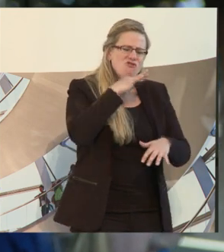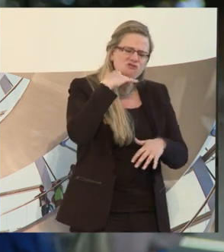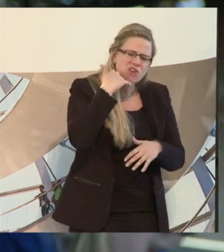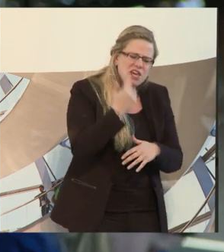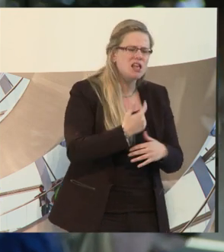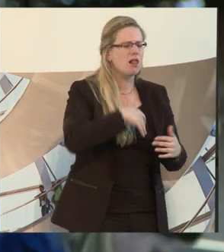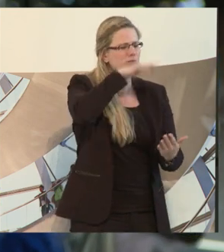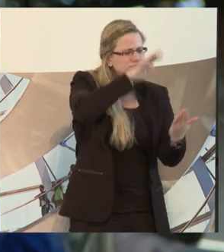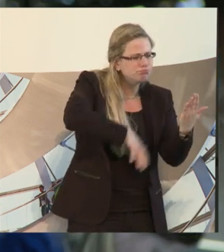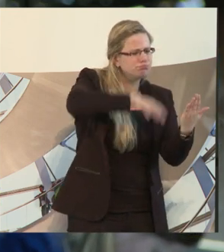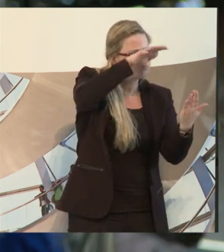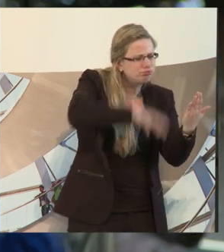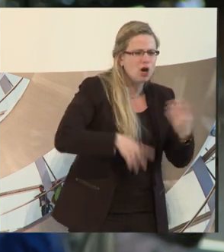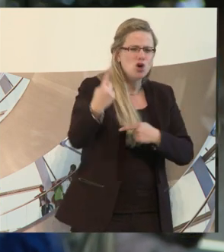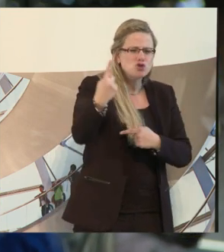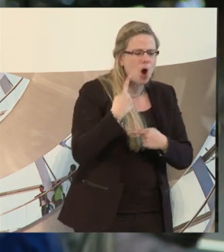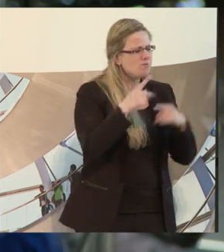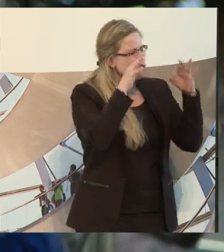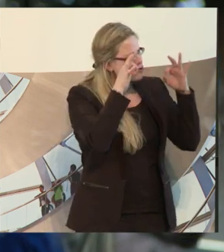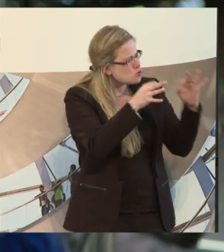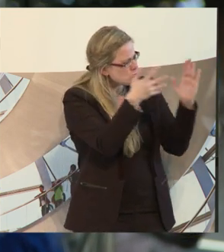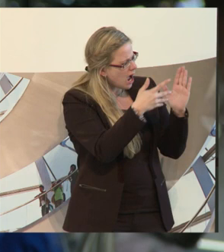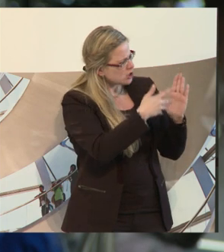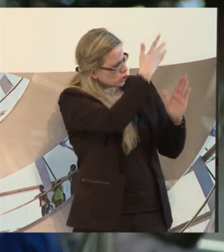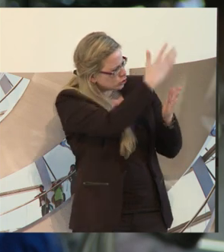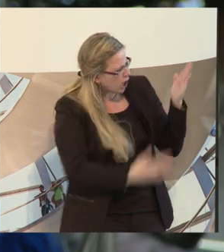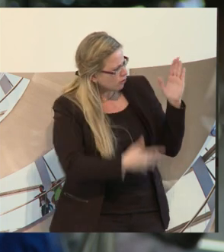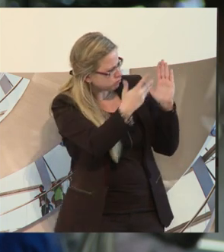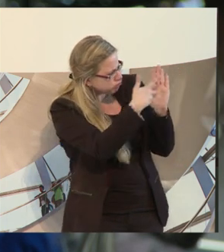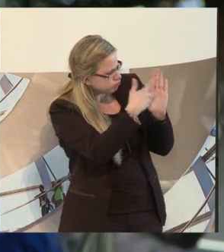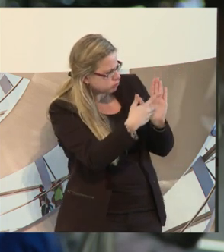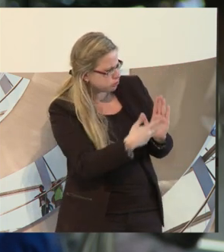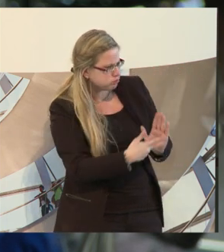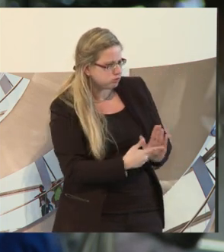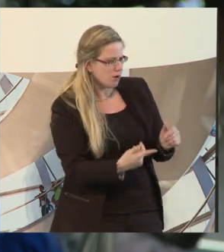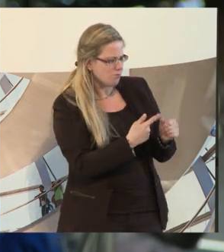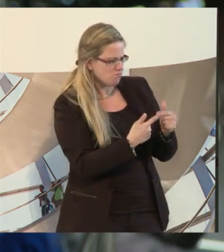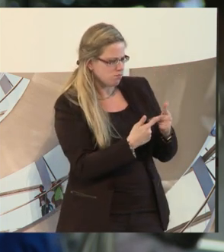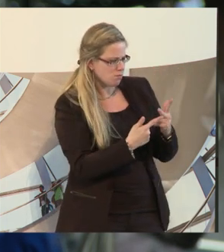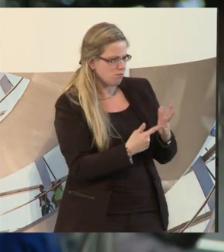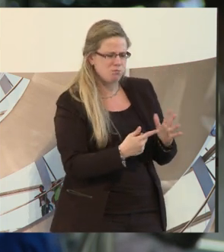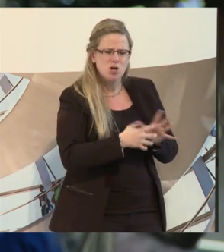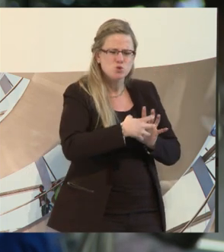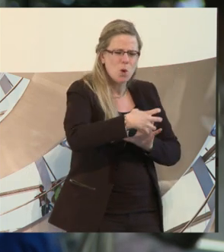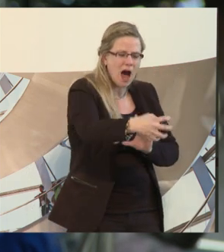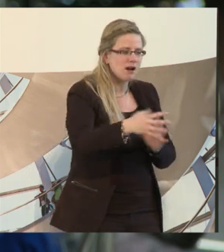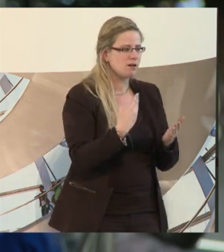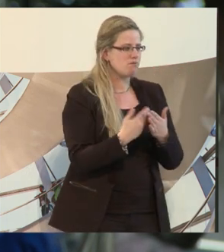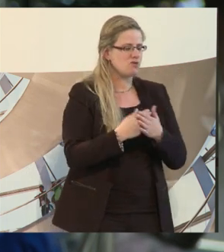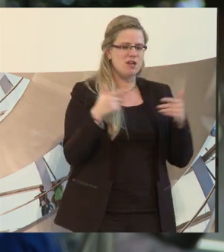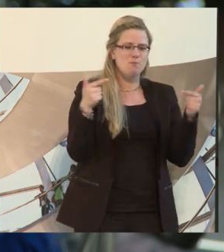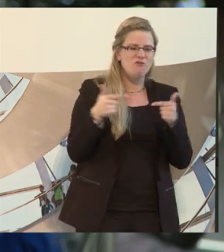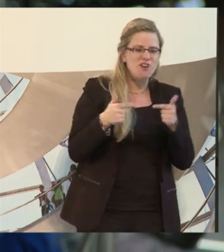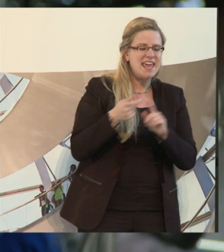jetzt die Gutachter, ja, da können sehr viel eingespart werden. Ja, und vor allen Dingen sehr viel könnte schneller auch in der Pflegeversicherung